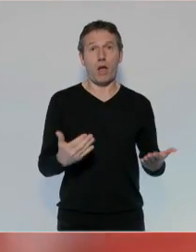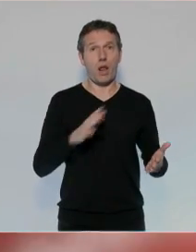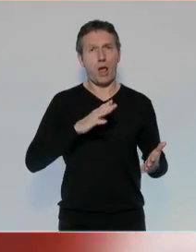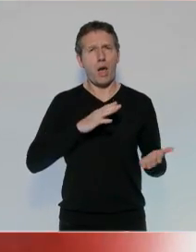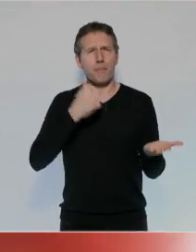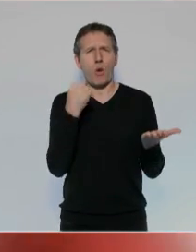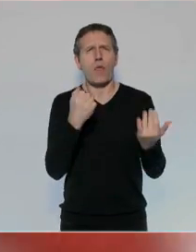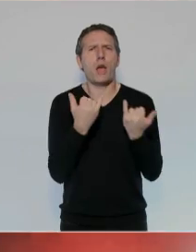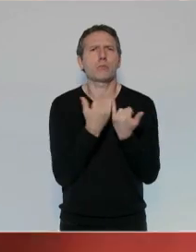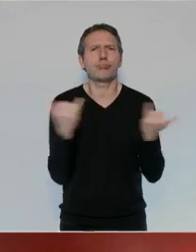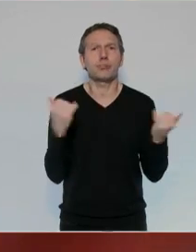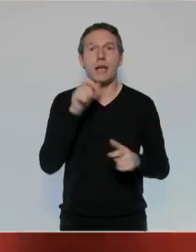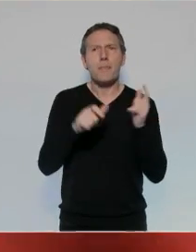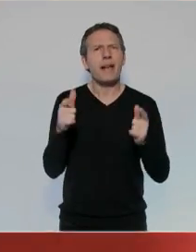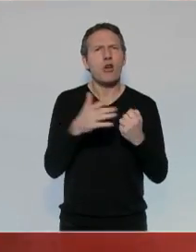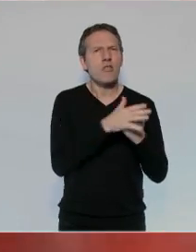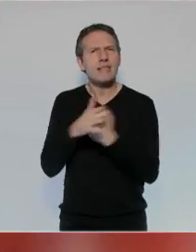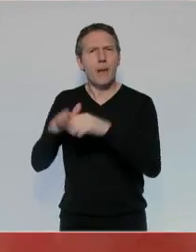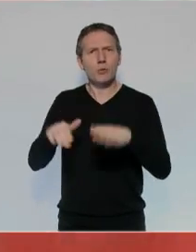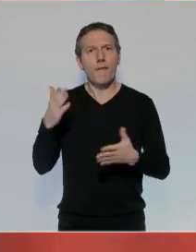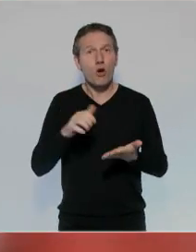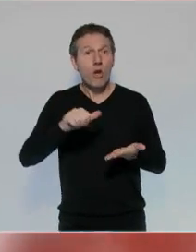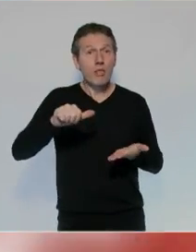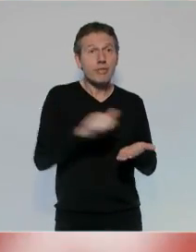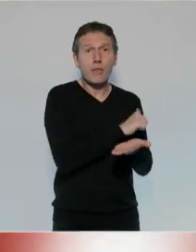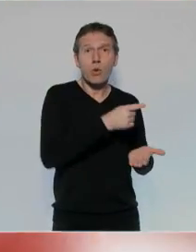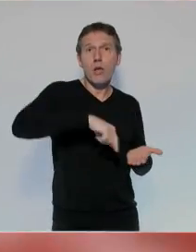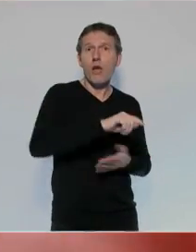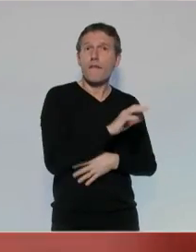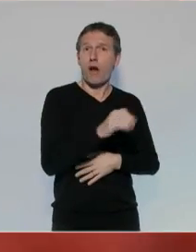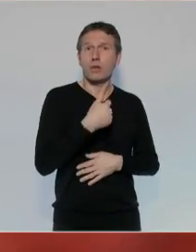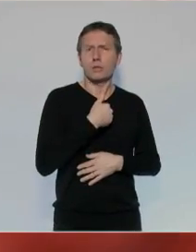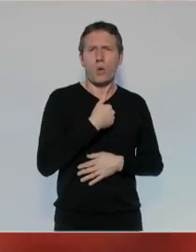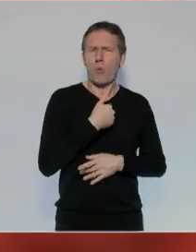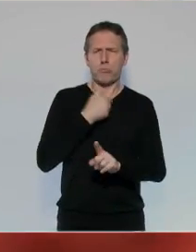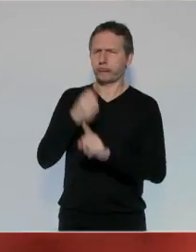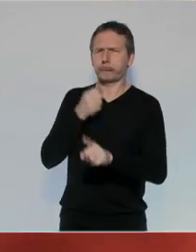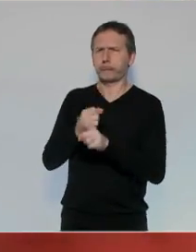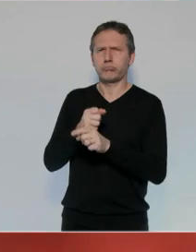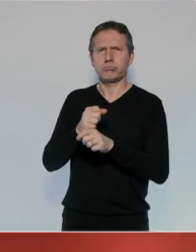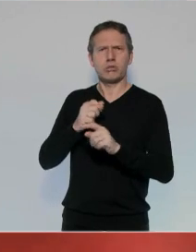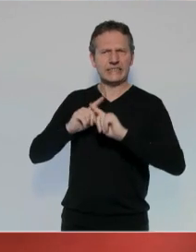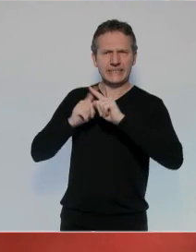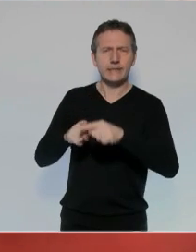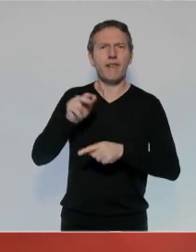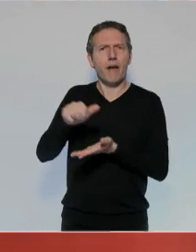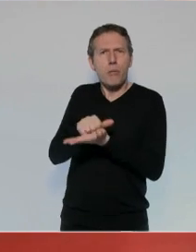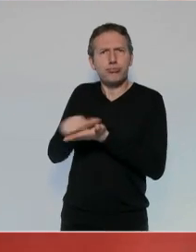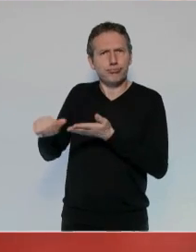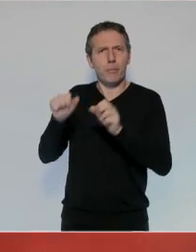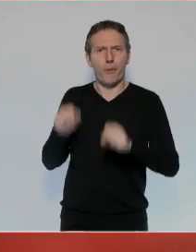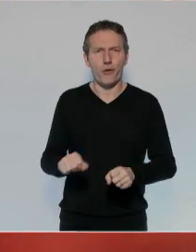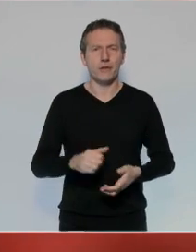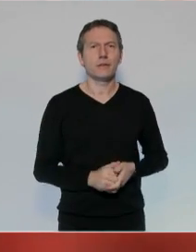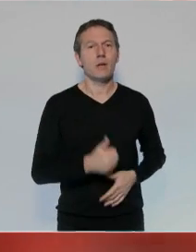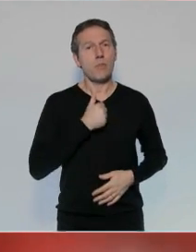Aujourd'hui, la France est menacée. Des fanatiques veulent détruire ce que nous sommes. Je les combattrai sans relâche et nous